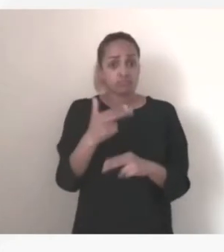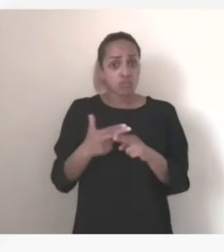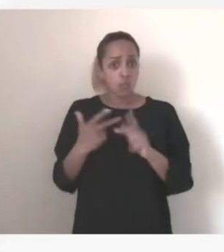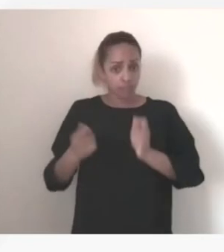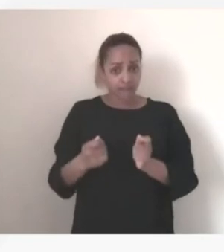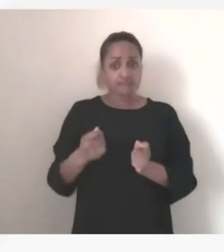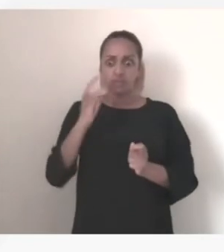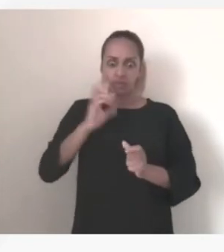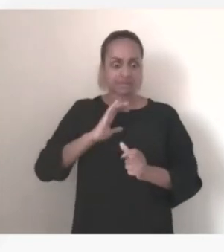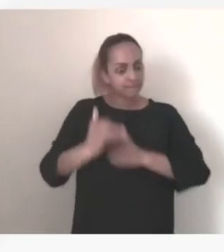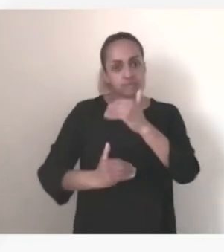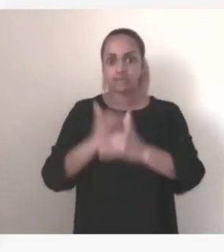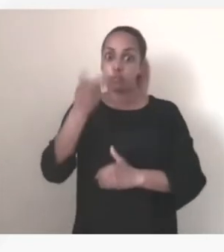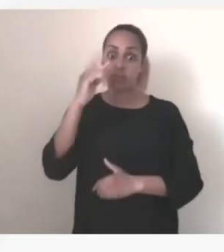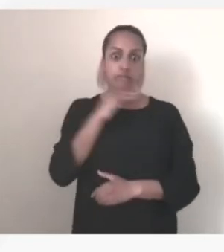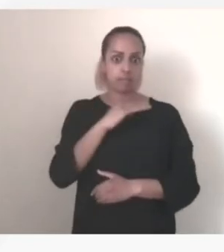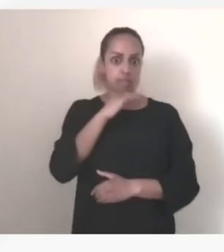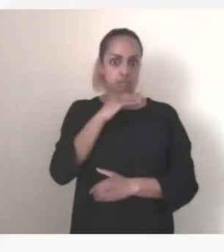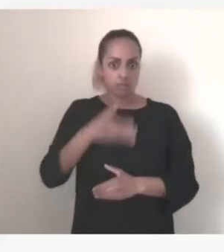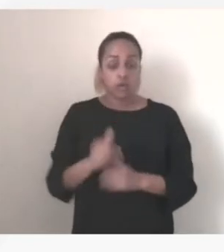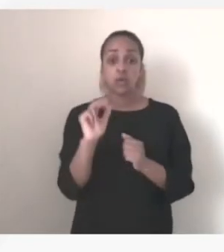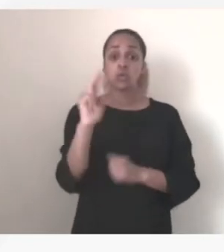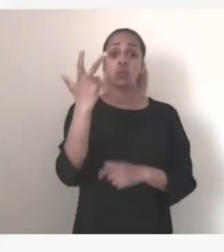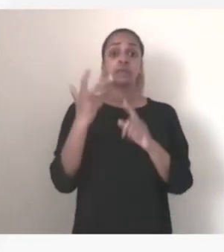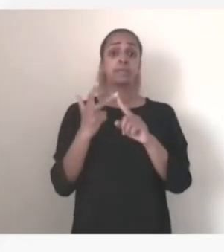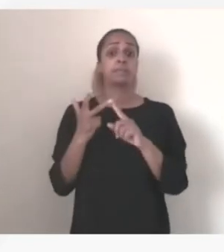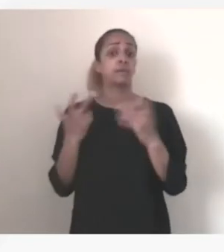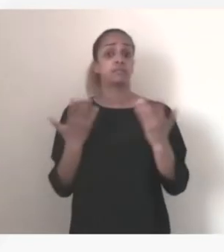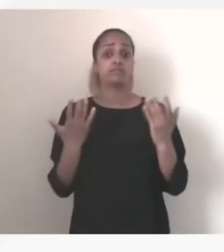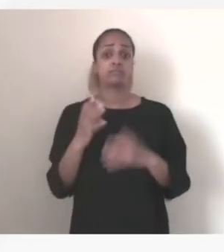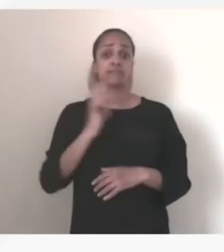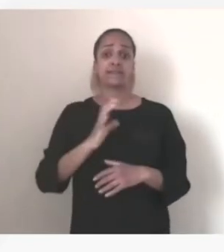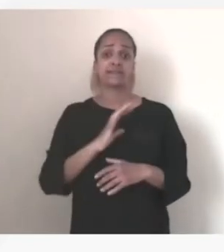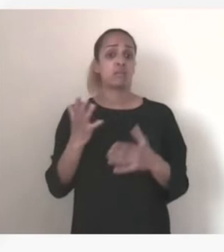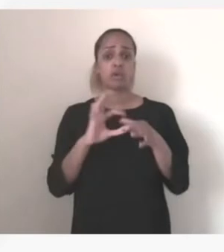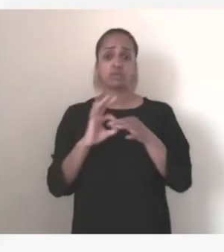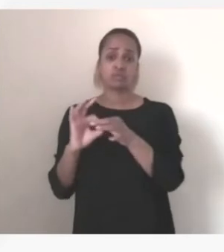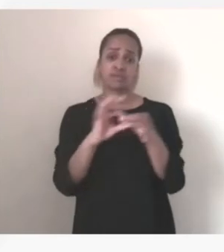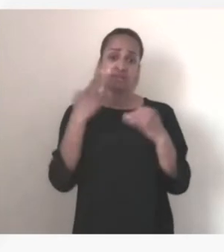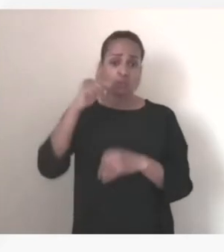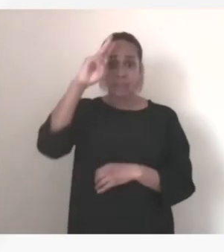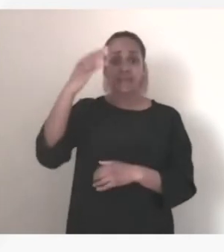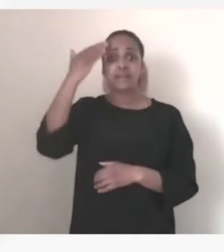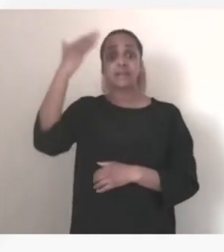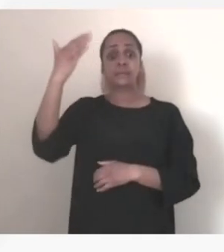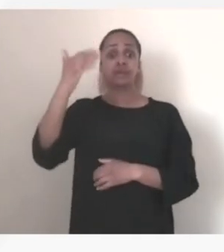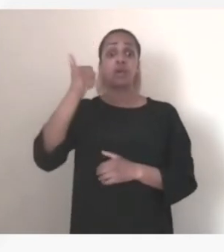plus vite. Le troisième axe,'est évidemment d'accroître la solidarité européenne, en cas d'attaque sur un État membre,